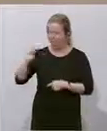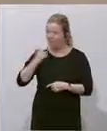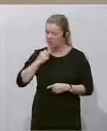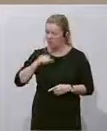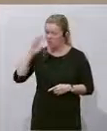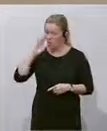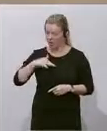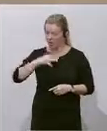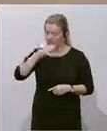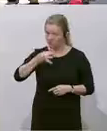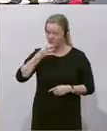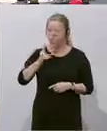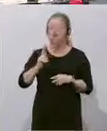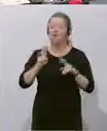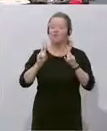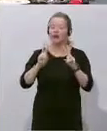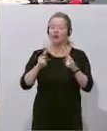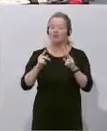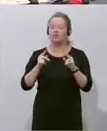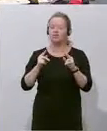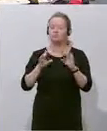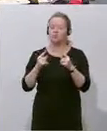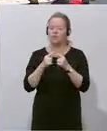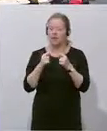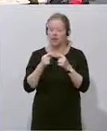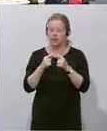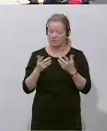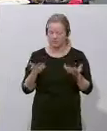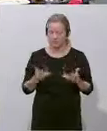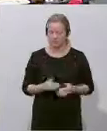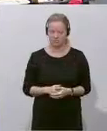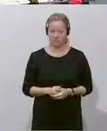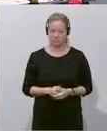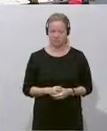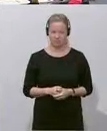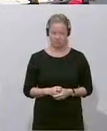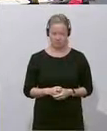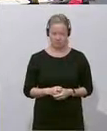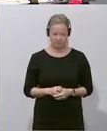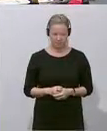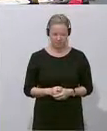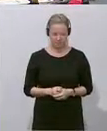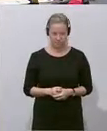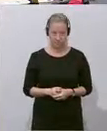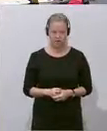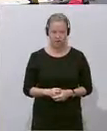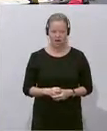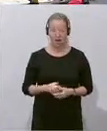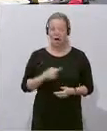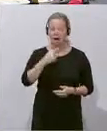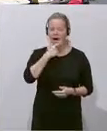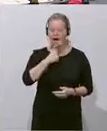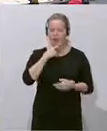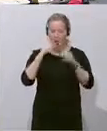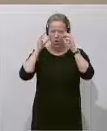ich, weil es wehtut, die Wahrheit. Es tut wirklich weh, aber ich muss sagen, es war ja die alte ÖVP auch ein bisschen